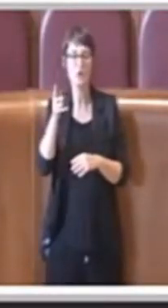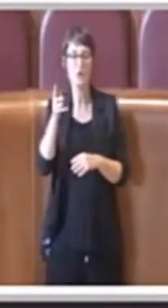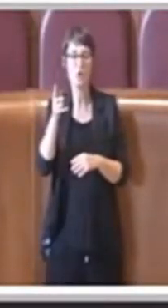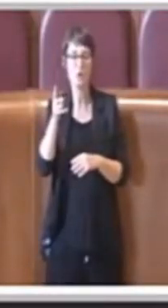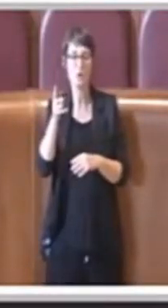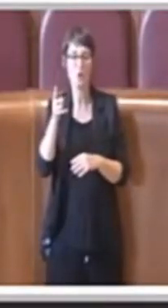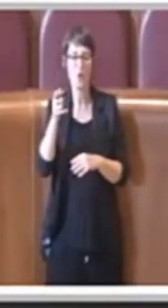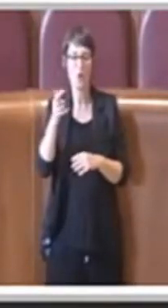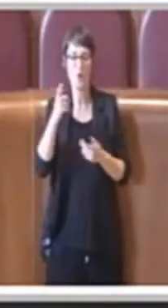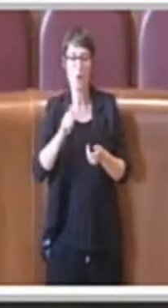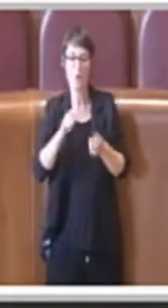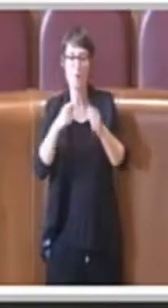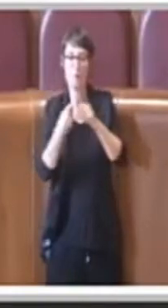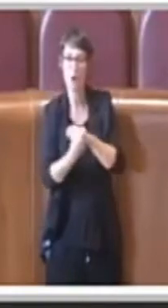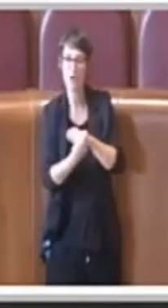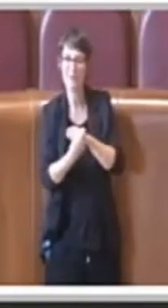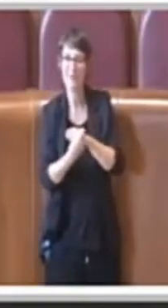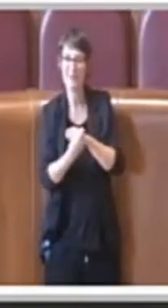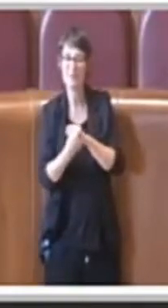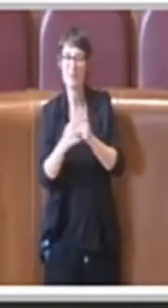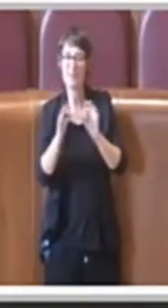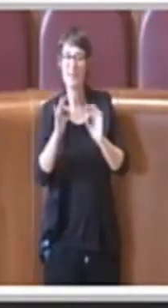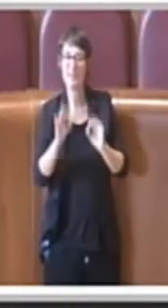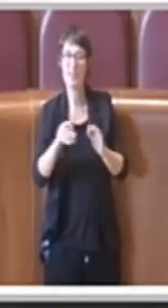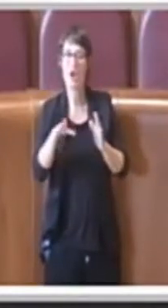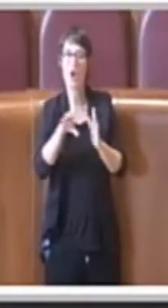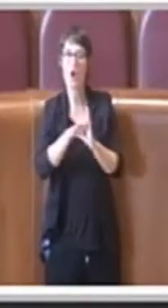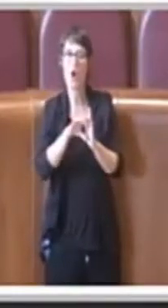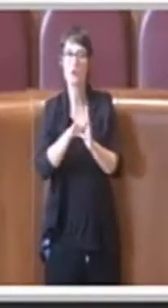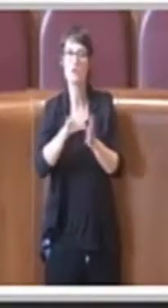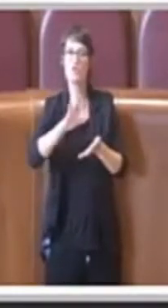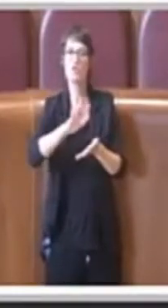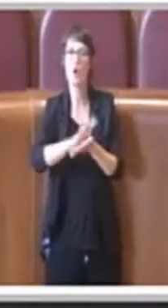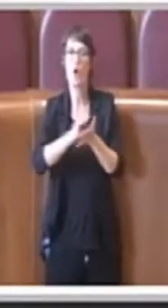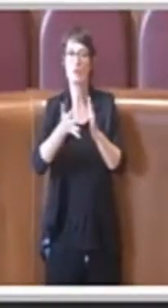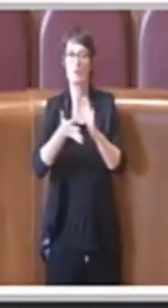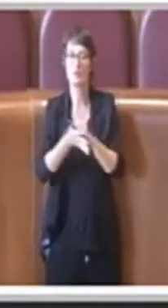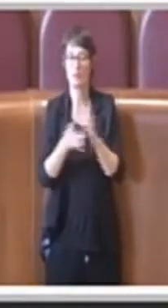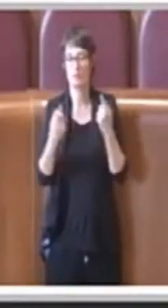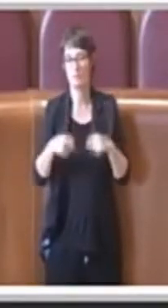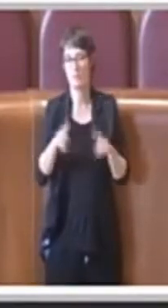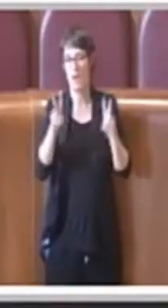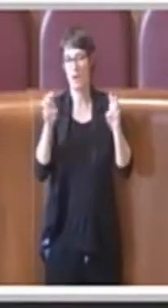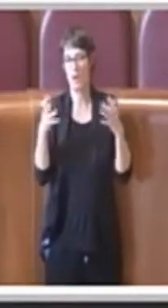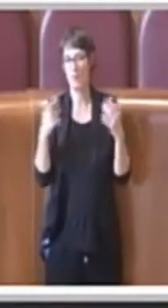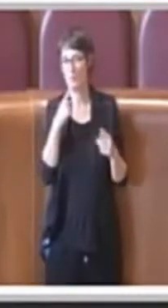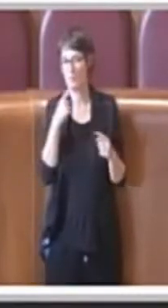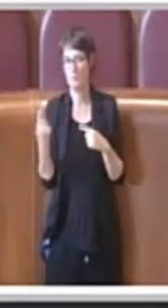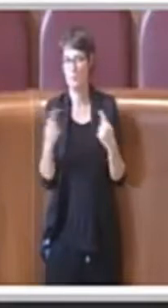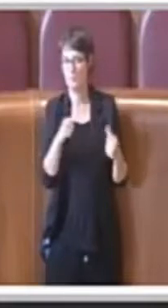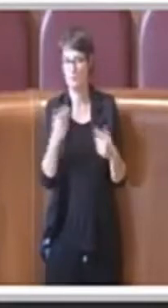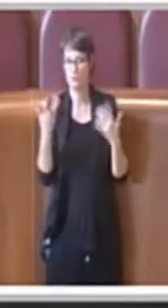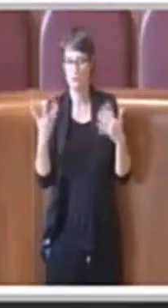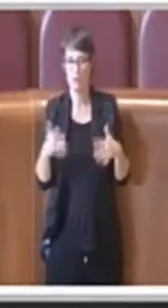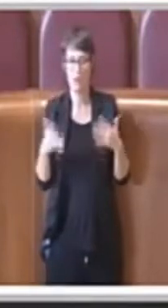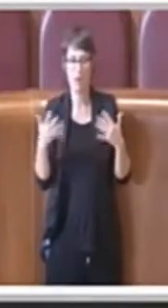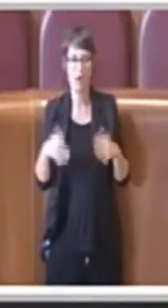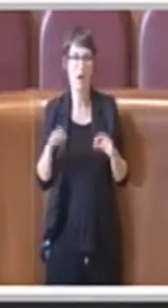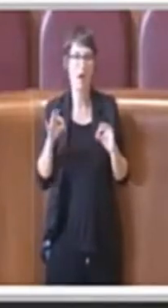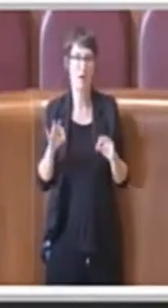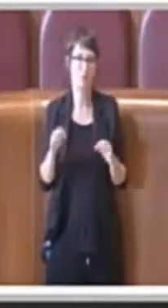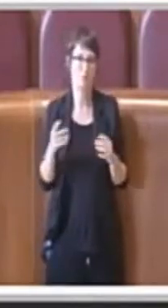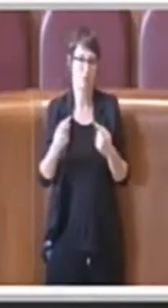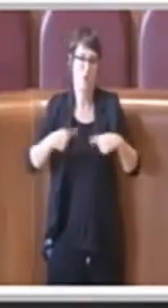rivisitazione del codice dei contratti, è un tema che è stato trattato più volte durante le sedute della